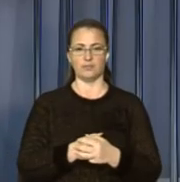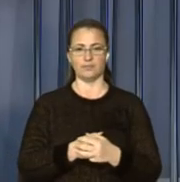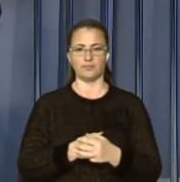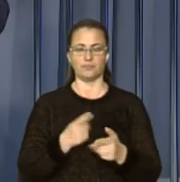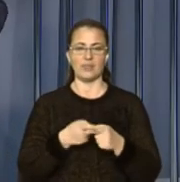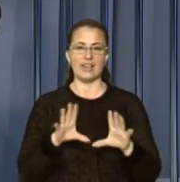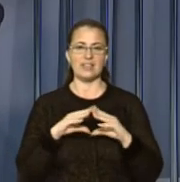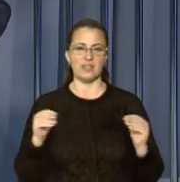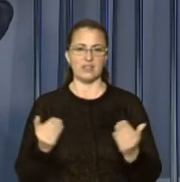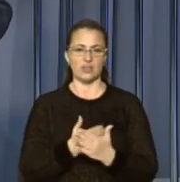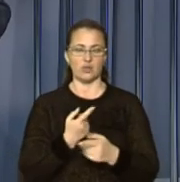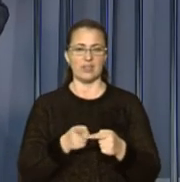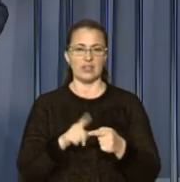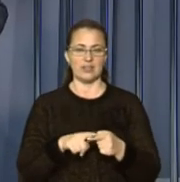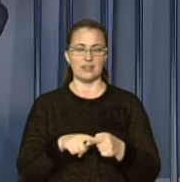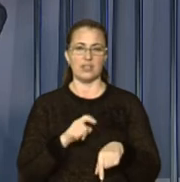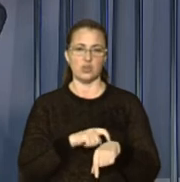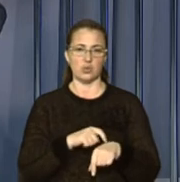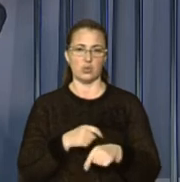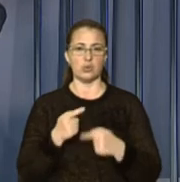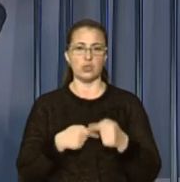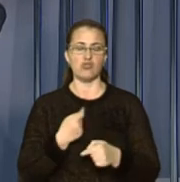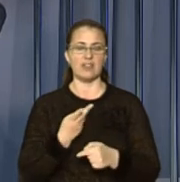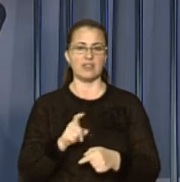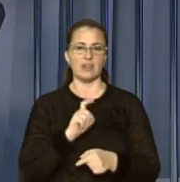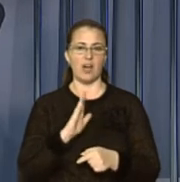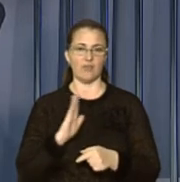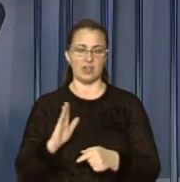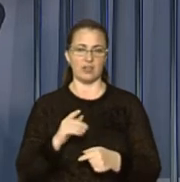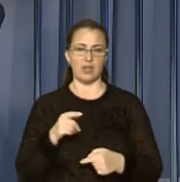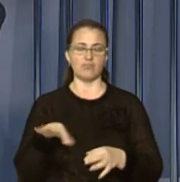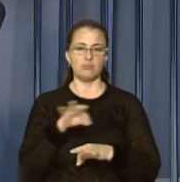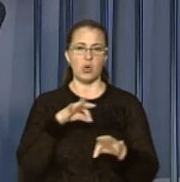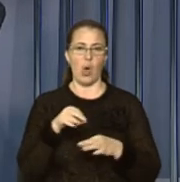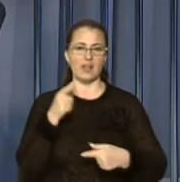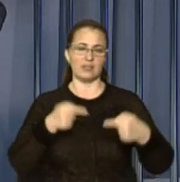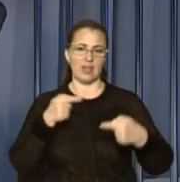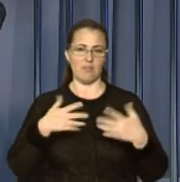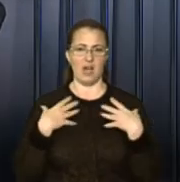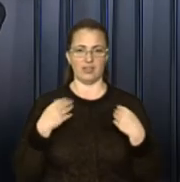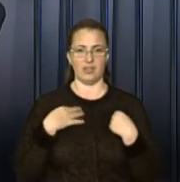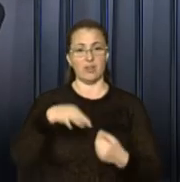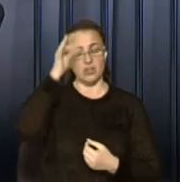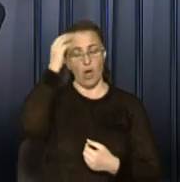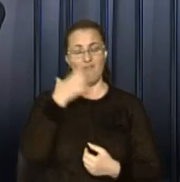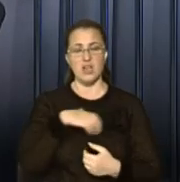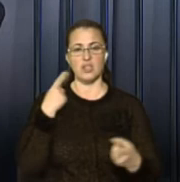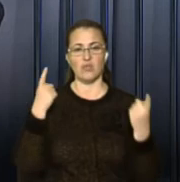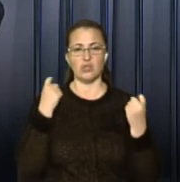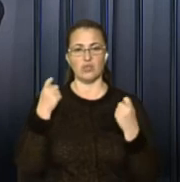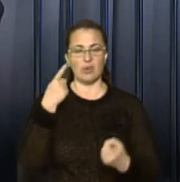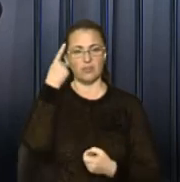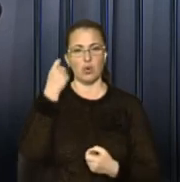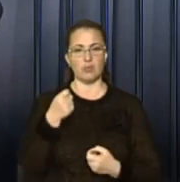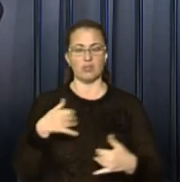І це всі новини на цьому мить. Вже за кілька хвилин дивіться проект «Дебати Львів». Я ж нагадаю, важливу для вас інформацію –